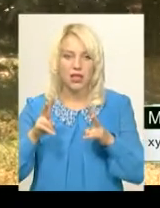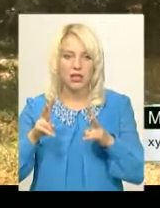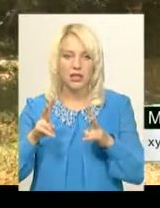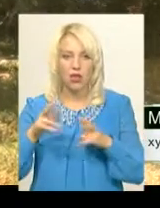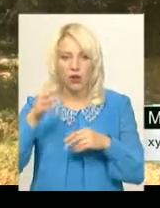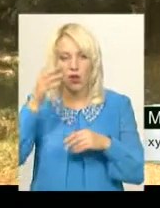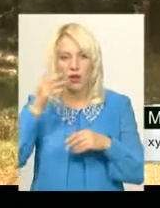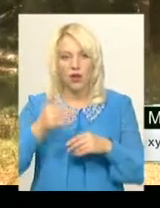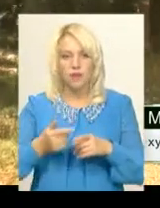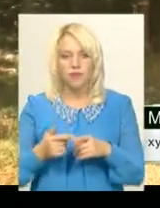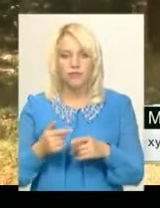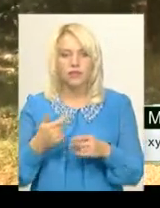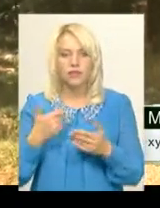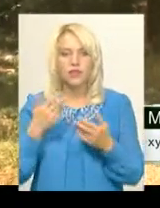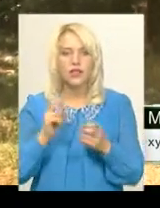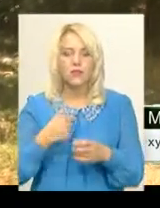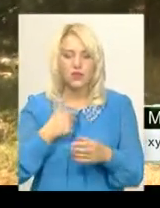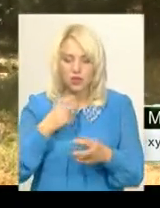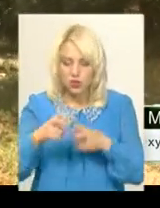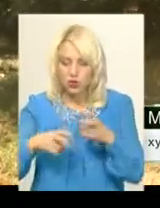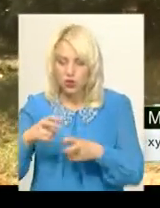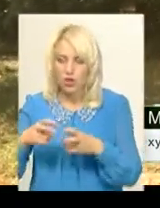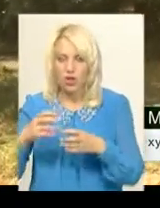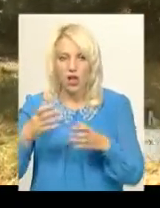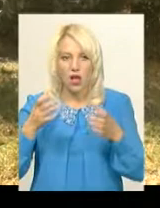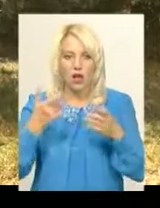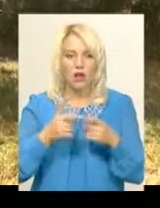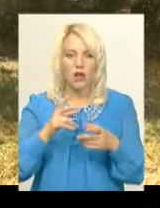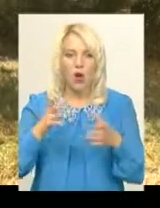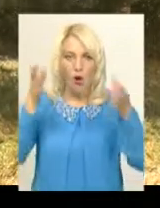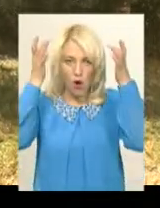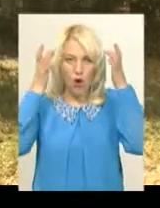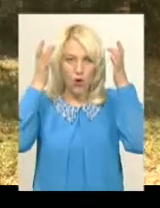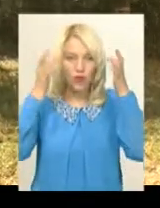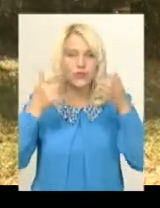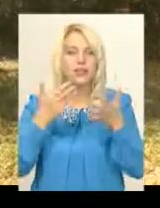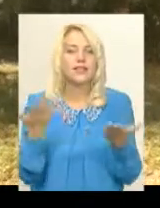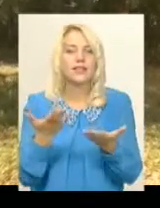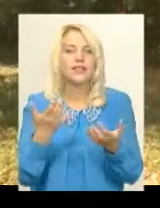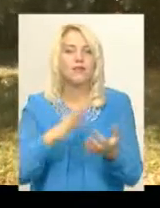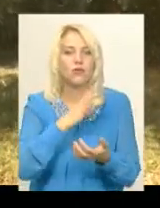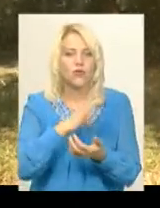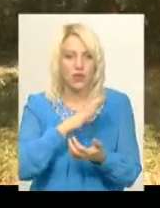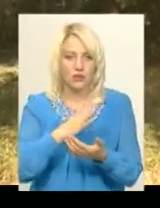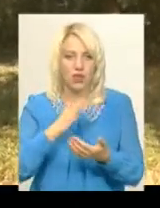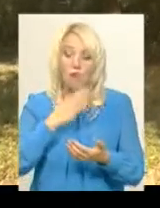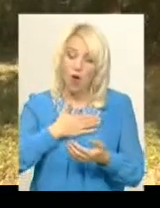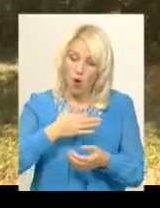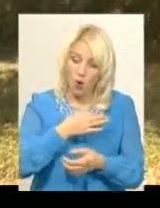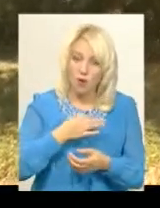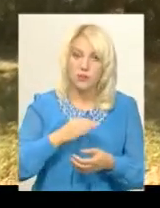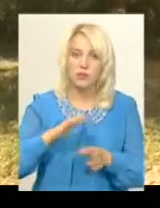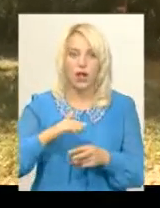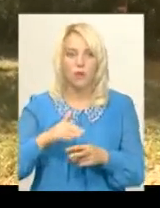Прикарпатті. І мене це дуже засмутило. Я почала шукати різноманітні, спочатку головні обори почалися з моєї області, потім воно